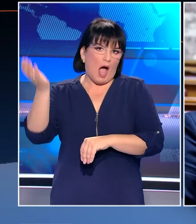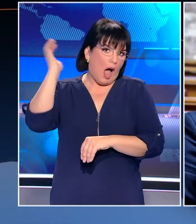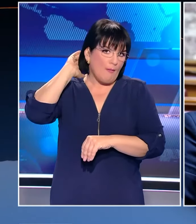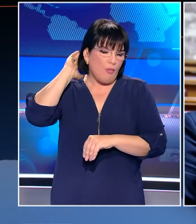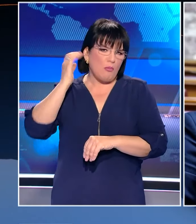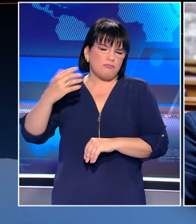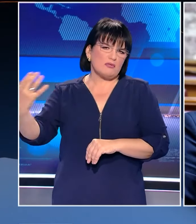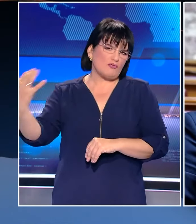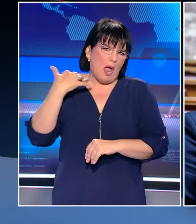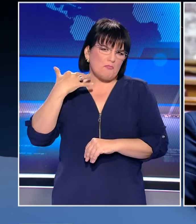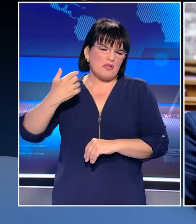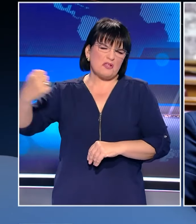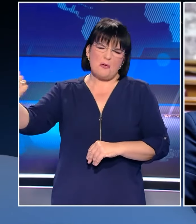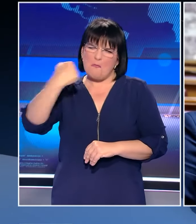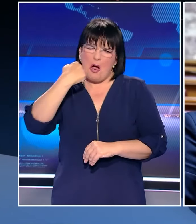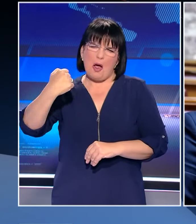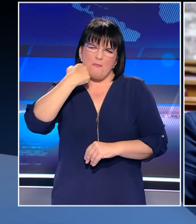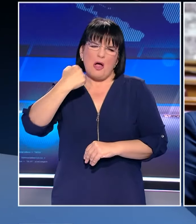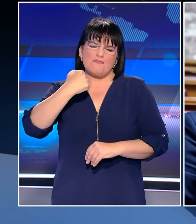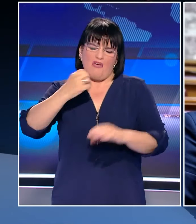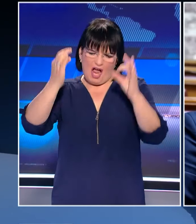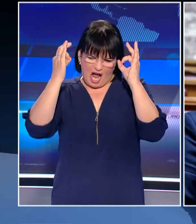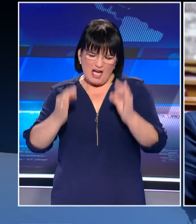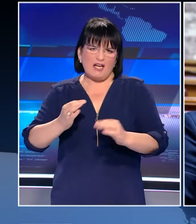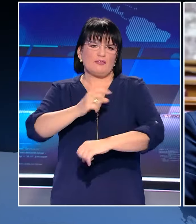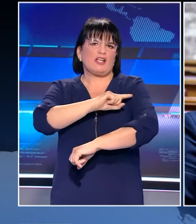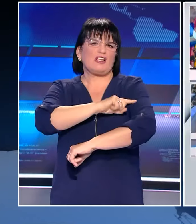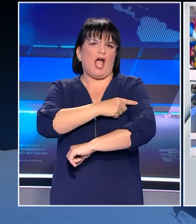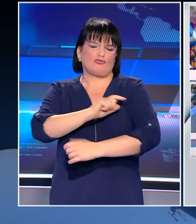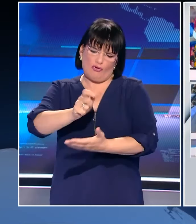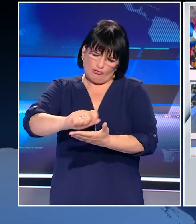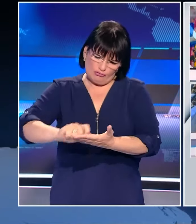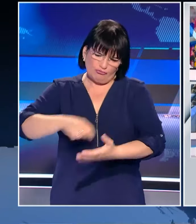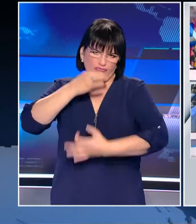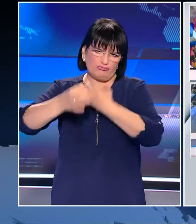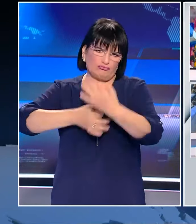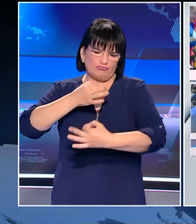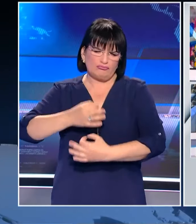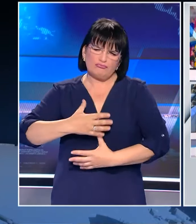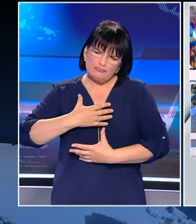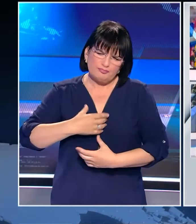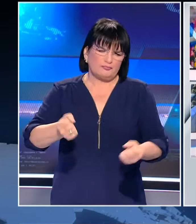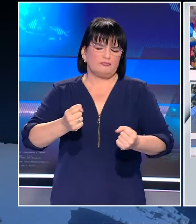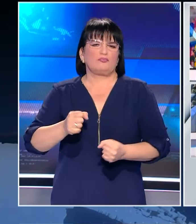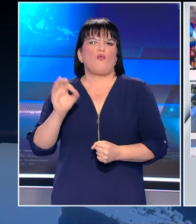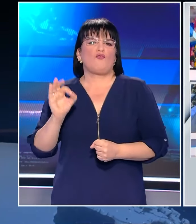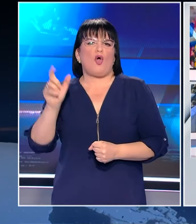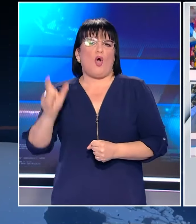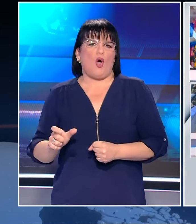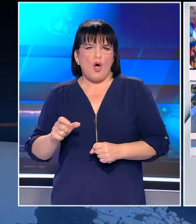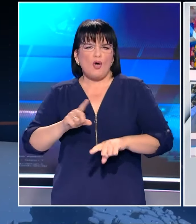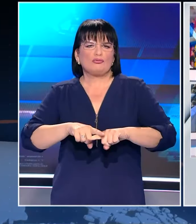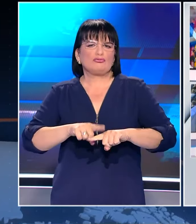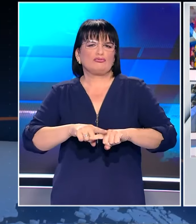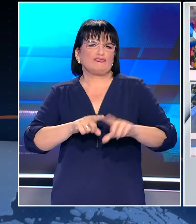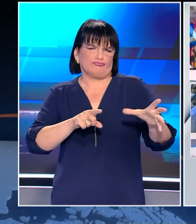αμέσως μετά την έξοδό μου και τα χτυπήματα περιγράφονται με ακρίβεια στην ιατρική γνωμάτευση. Ήταν έξαλλος ο Φλώρος να το συγκρατούν